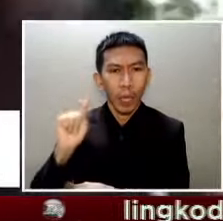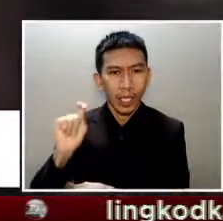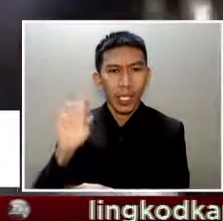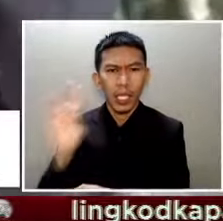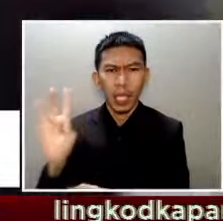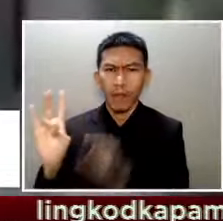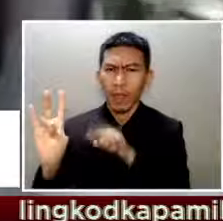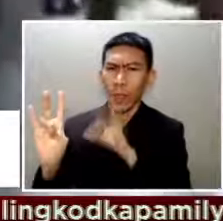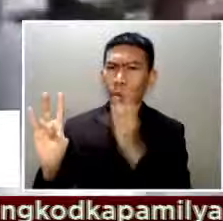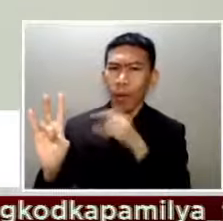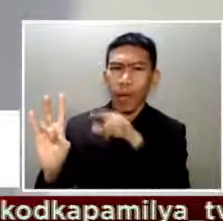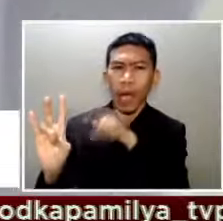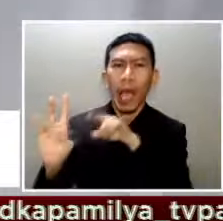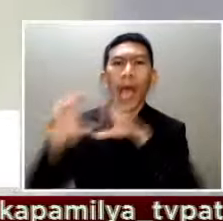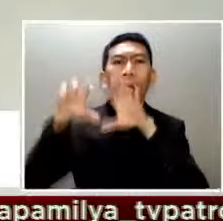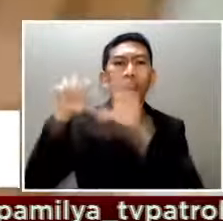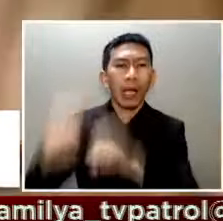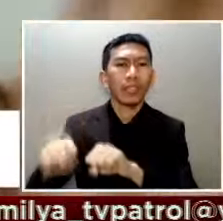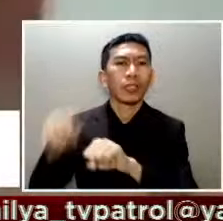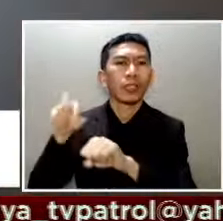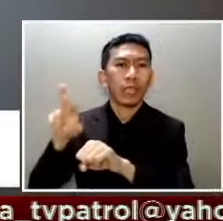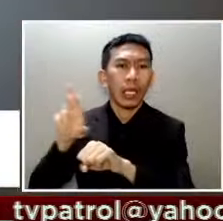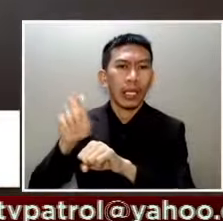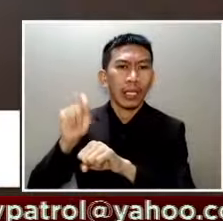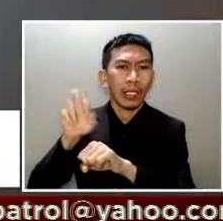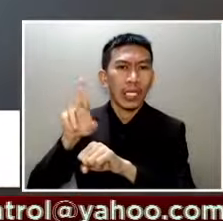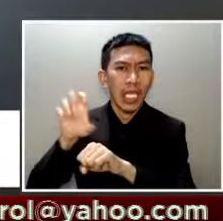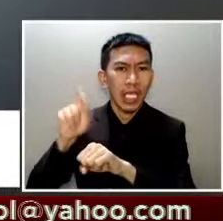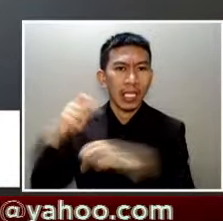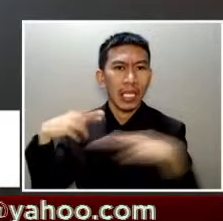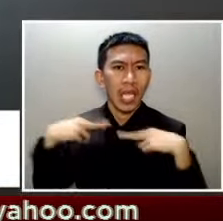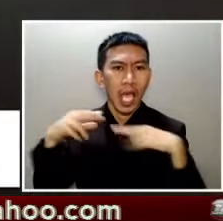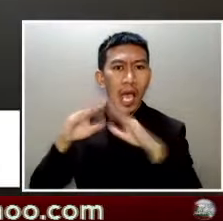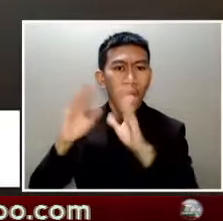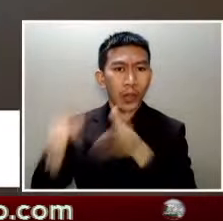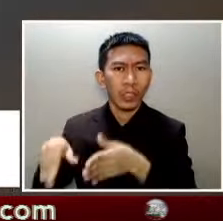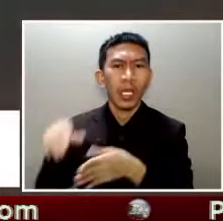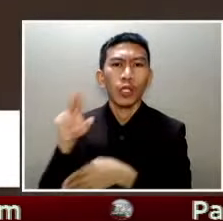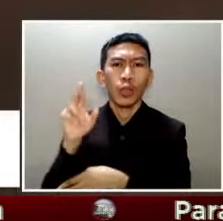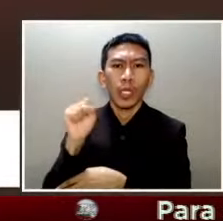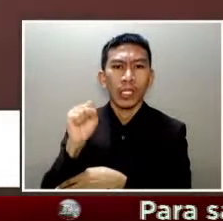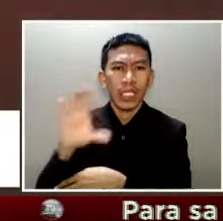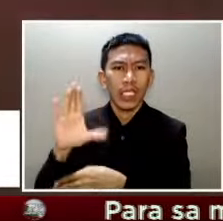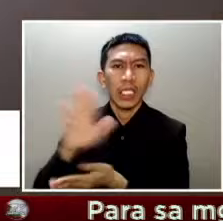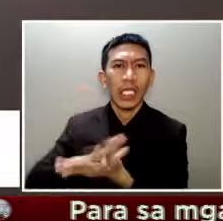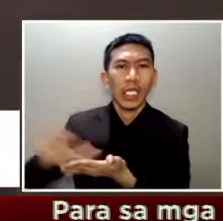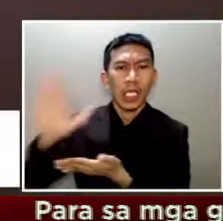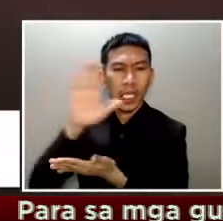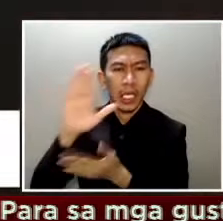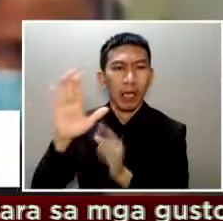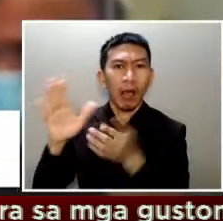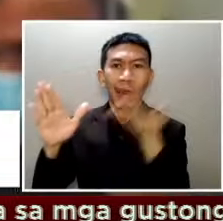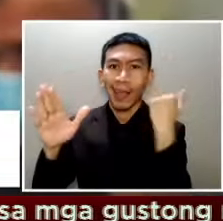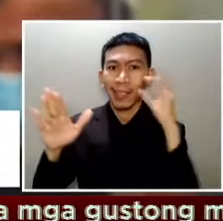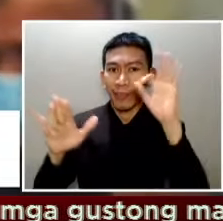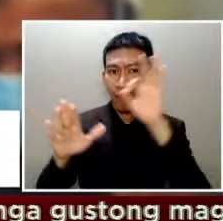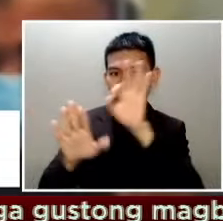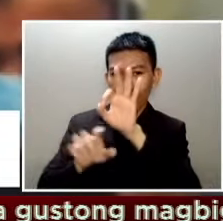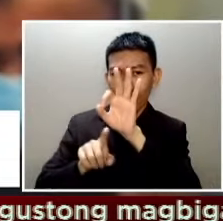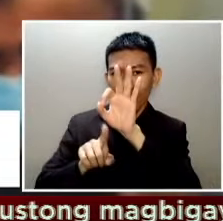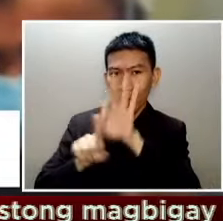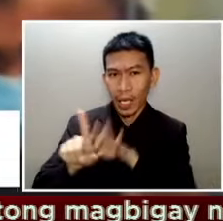raid sa retreat house ng University of San Carlos Cebu noong Pebrero Ang pito ay mga guro at mga lumad na